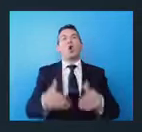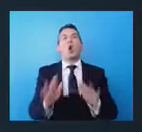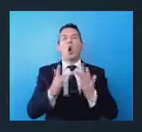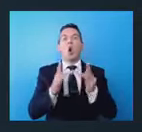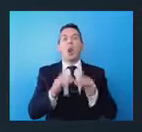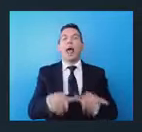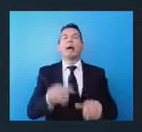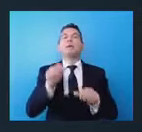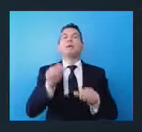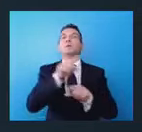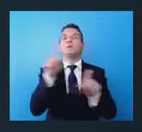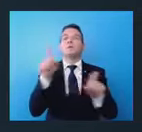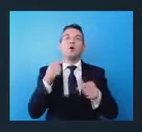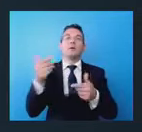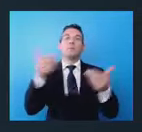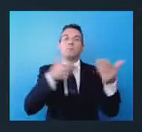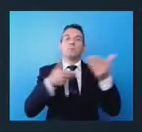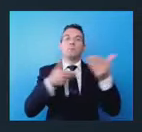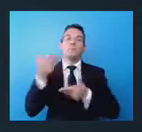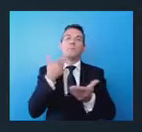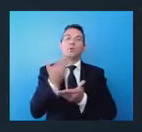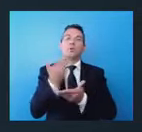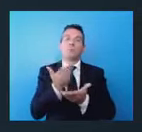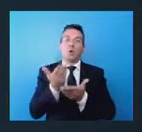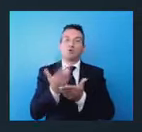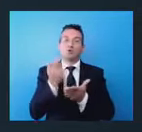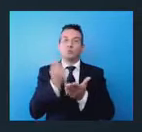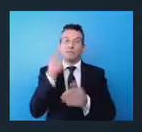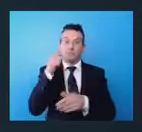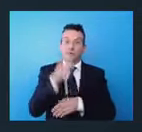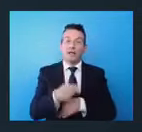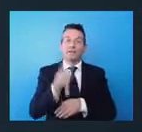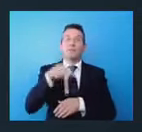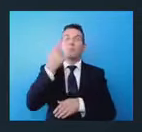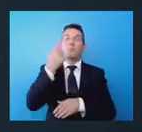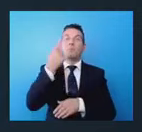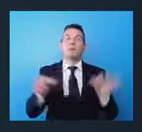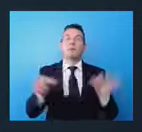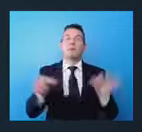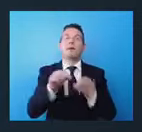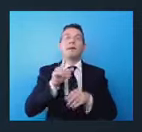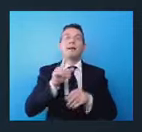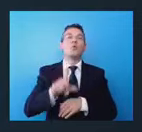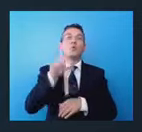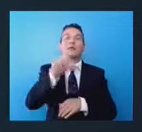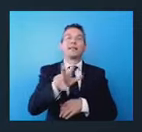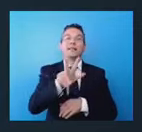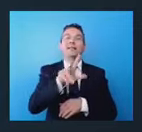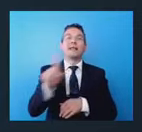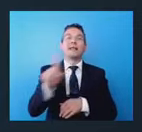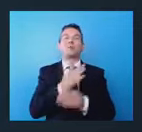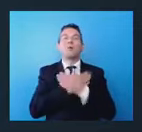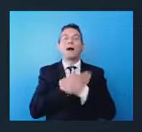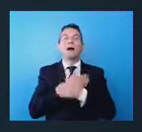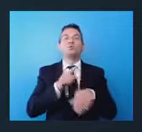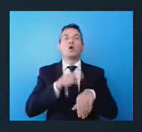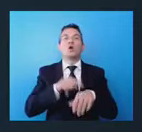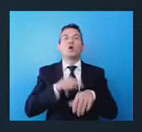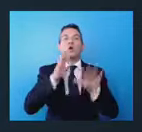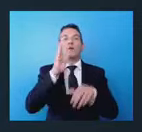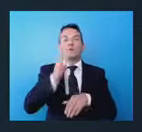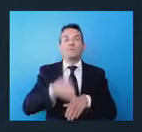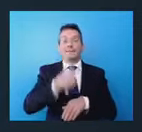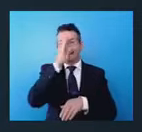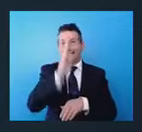proposte e questo è molto importante e vi ricordo che il prossimo appuntamento in programma è per lunedì 31 maggio alle ore 9.30, sempre in diretta sulla pagina